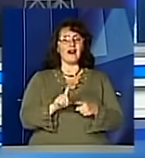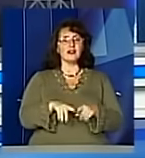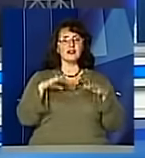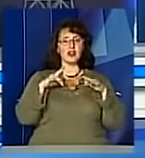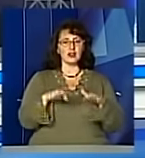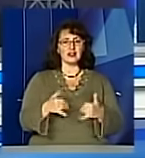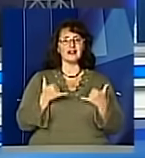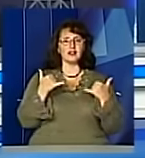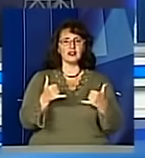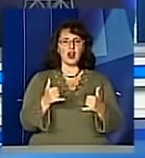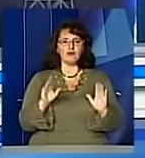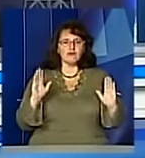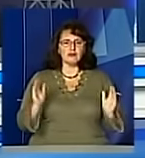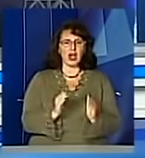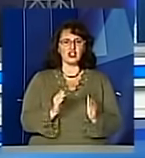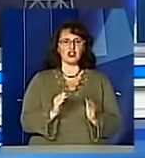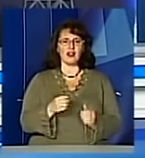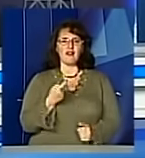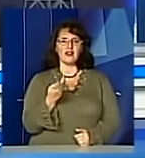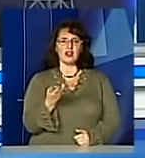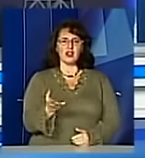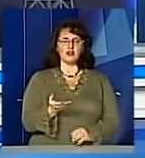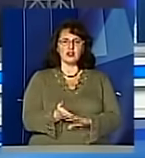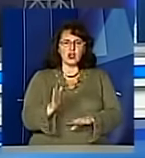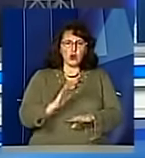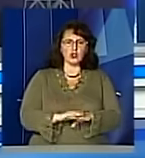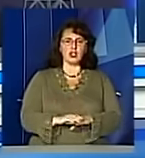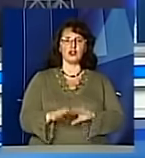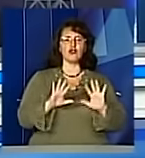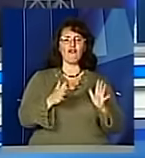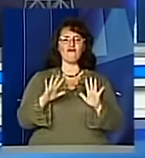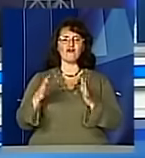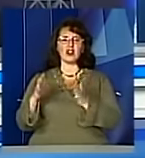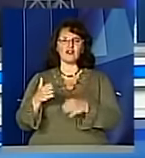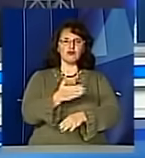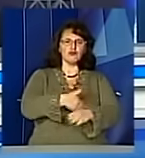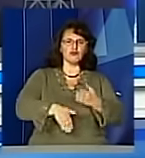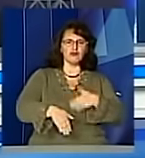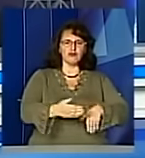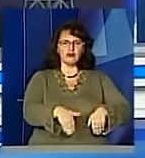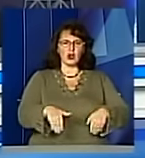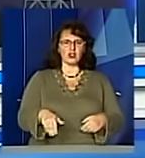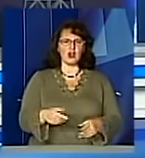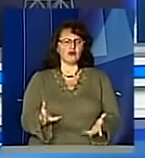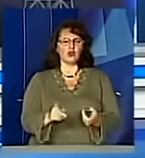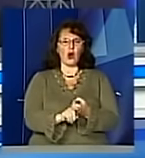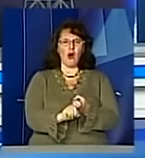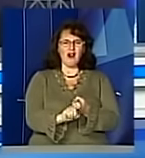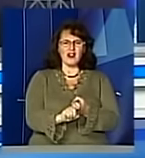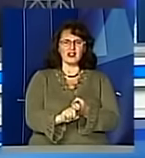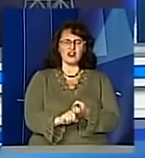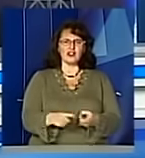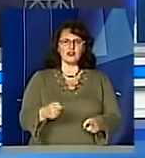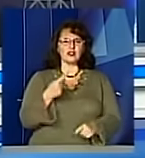захворюваності населення та зменшення кількості ускладнень випадків сліпоти, ампутацій кінцівок, хронічної ниркової